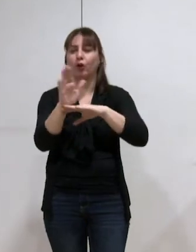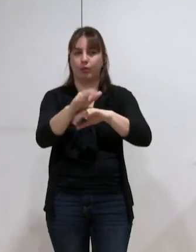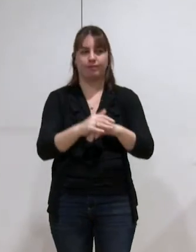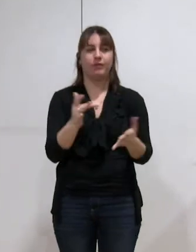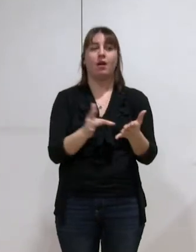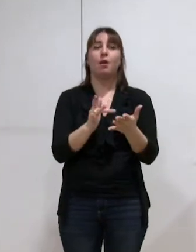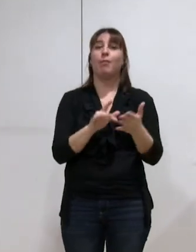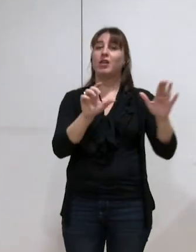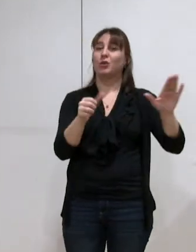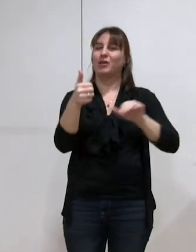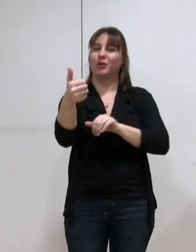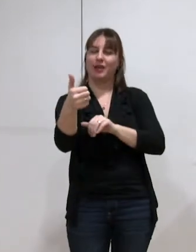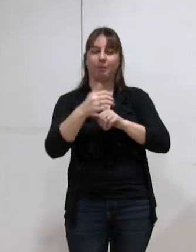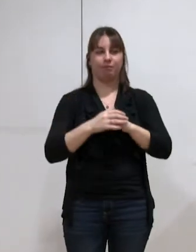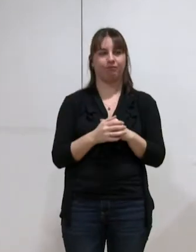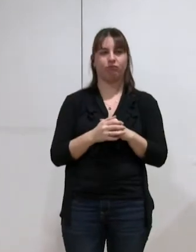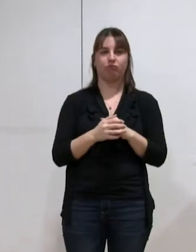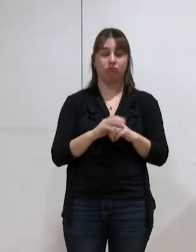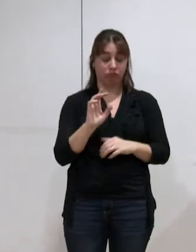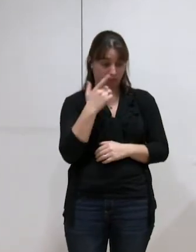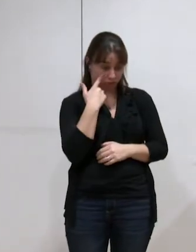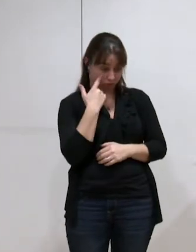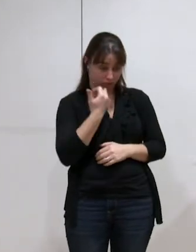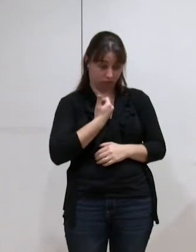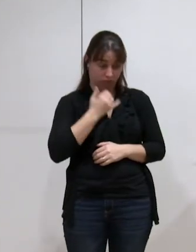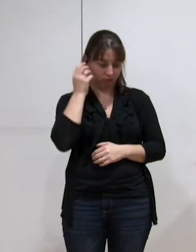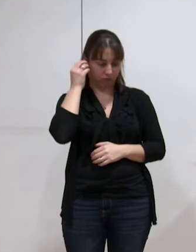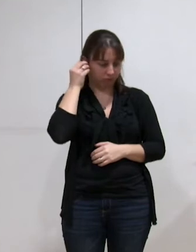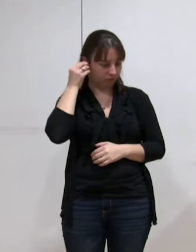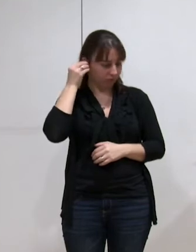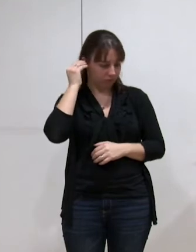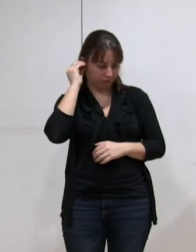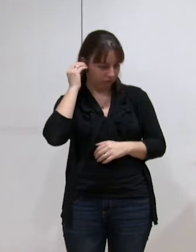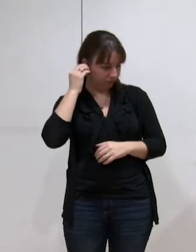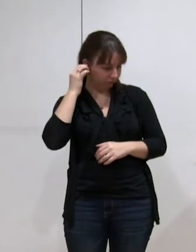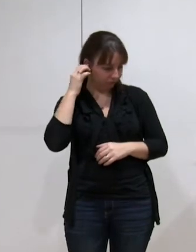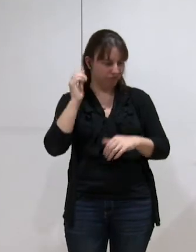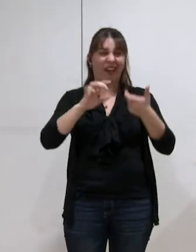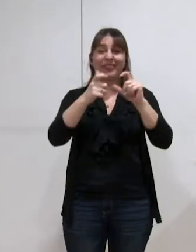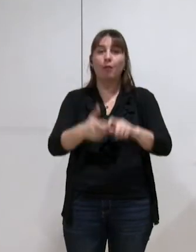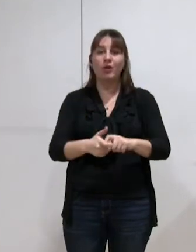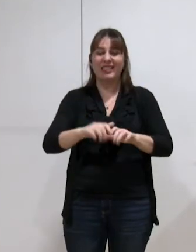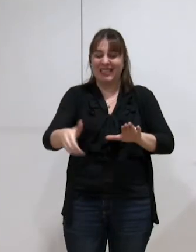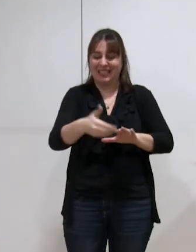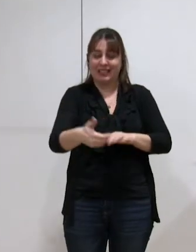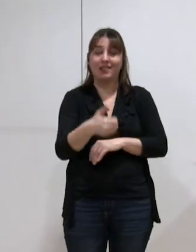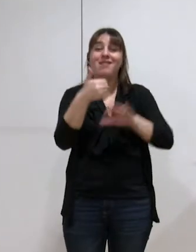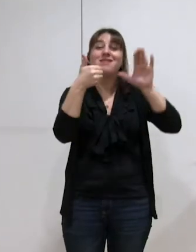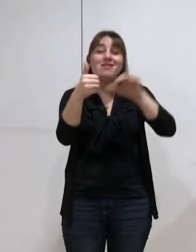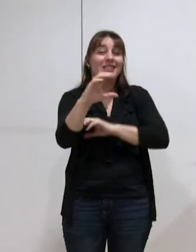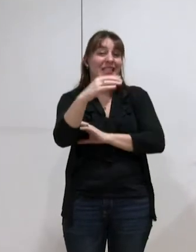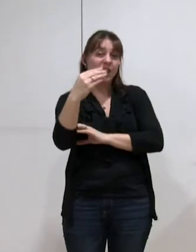61 de ce rapport, vous y apprenez que la démolition, c'est-à-dire le décaissement, sur 6 cm d